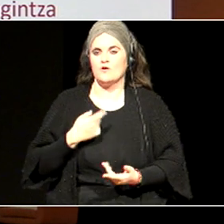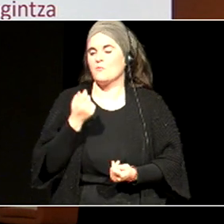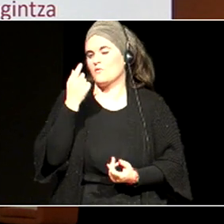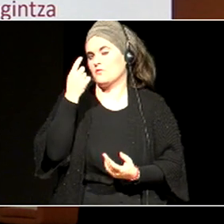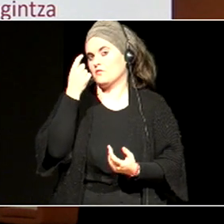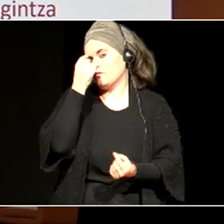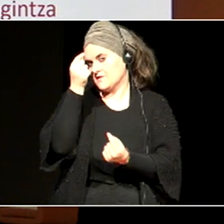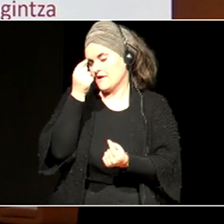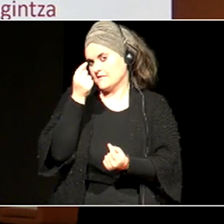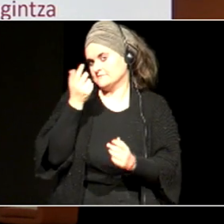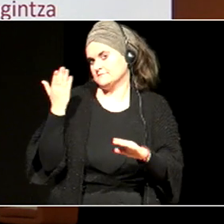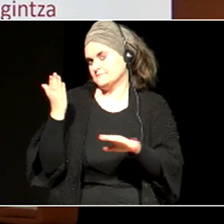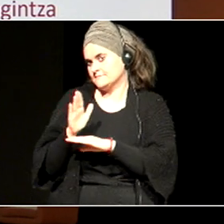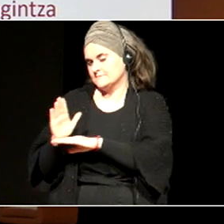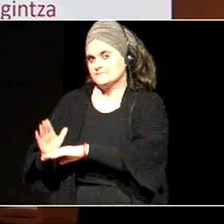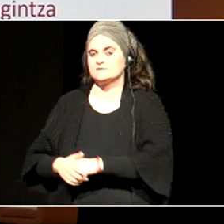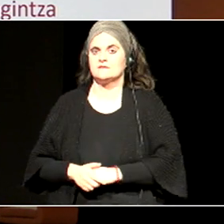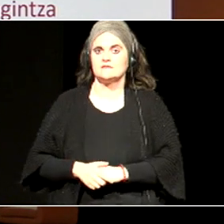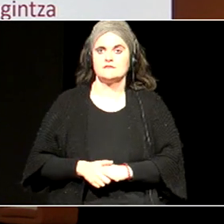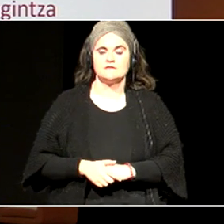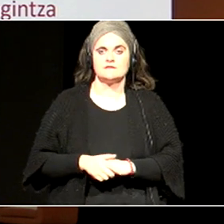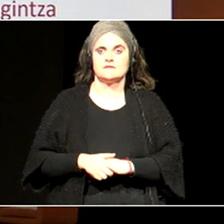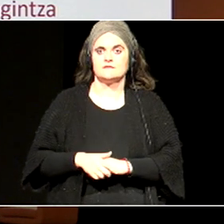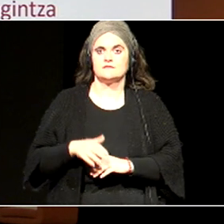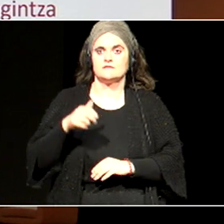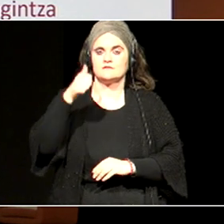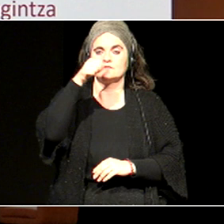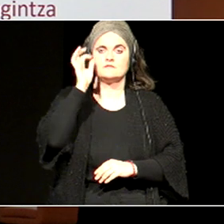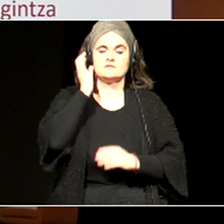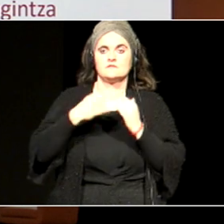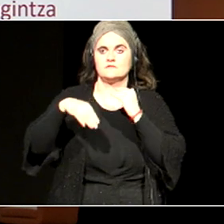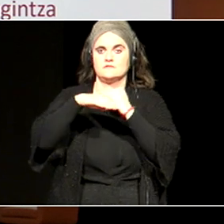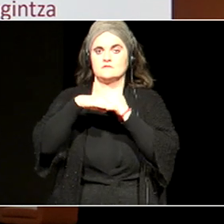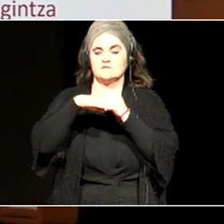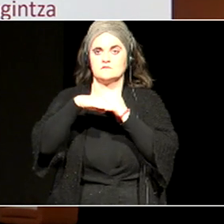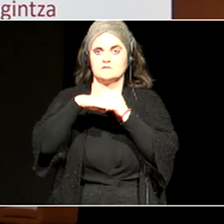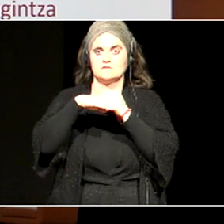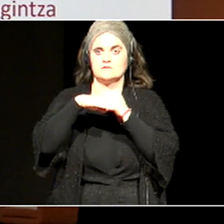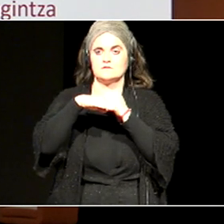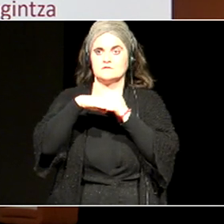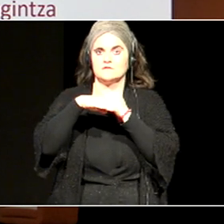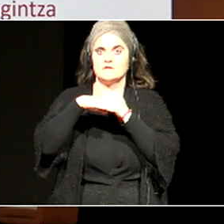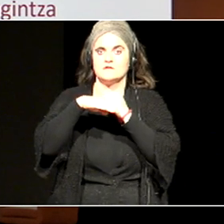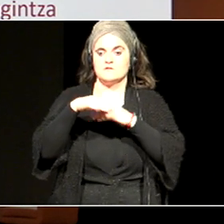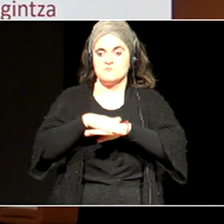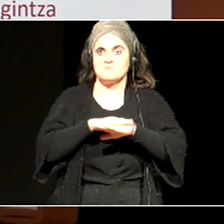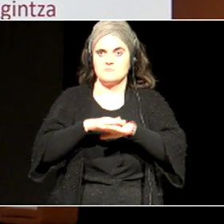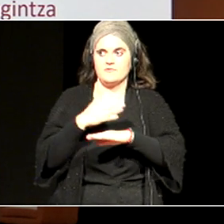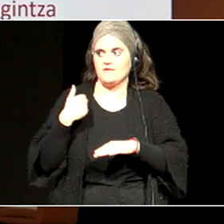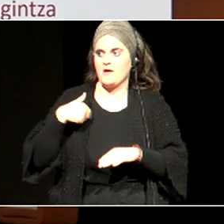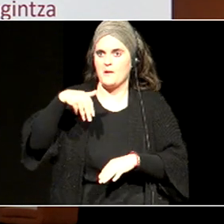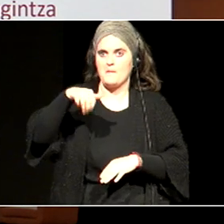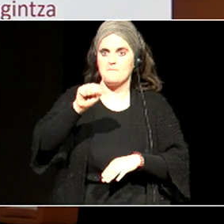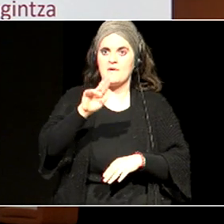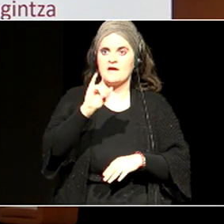emango ditut. Eskidetzaren zutabeak, oiek izan dira gaur goixean, Marian Morenok, ondo baino beto azaldu dituenak,